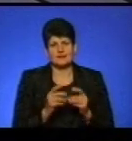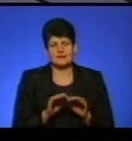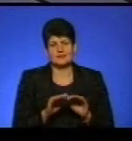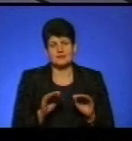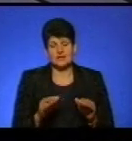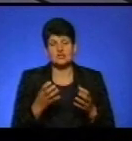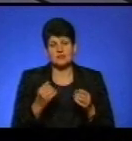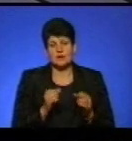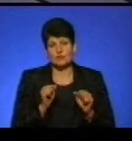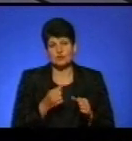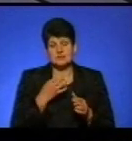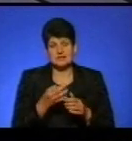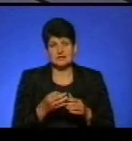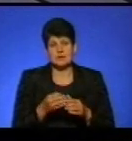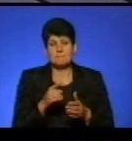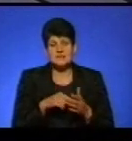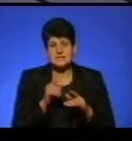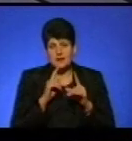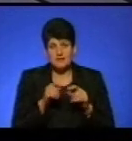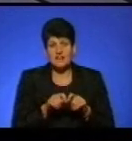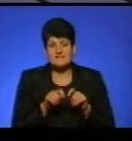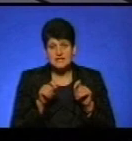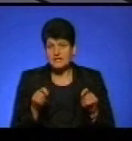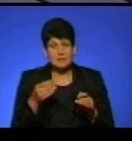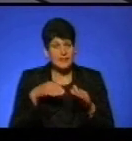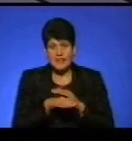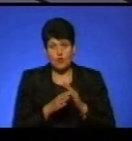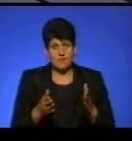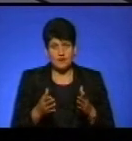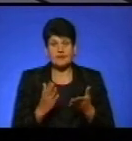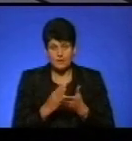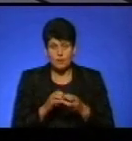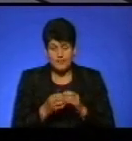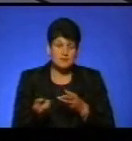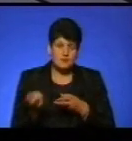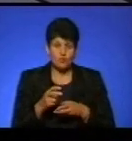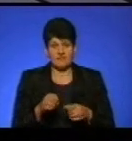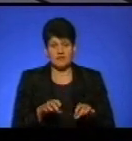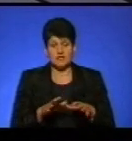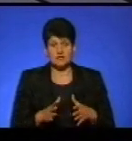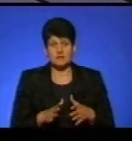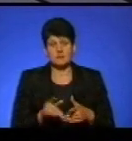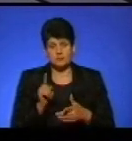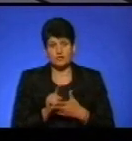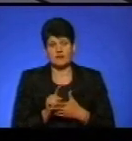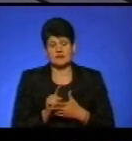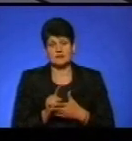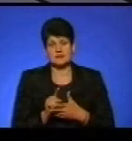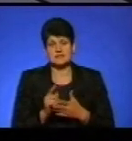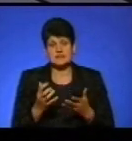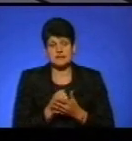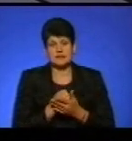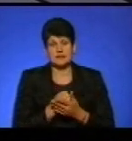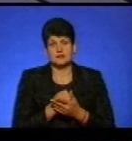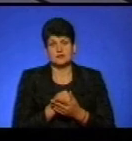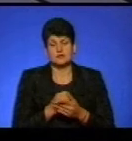я ще можу сказати, міська рада завжди відкрита. Ми ж нікого, ні від кого не ховаємося. У вас є проблеми, приходь, ми будемо вирішувати. Все рівно ми змушені знайти точку дотику. Правильно?